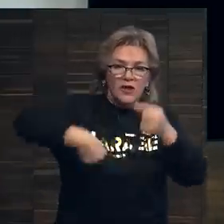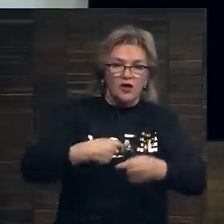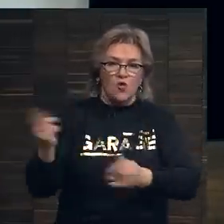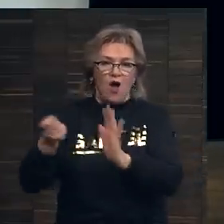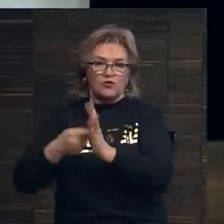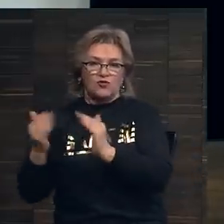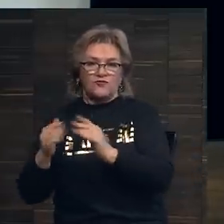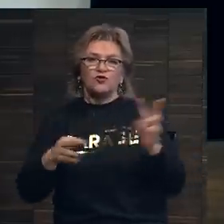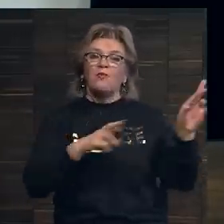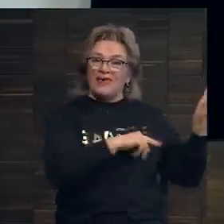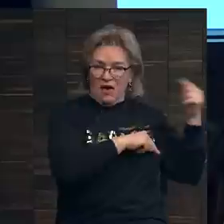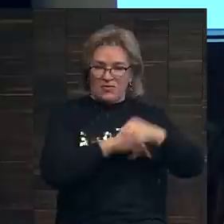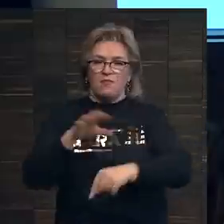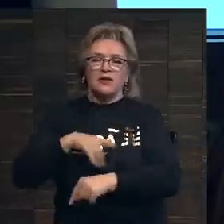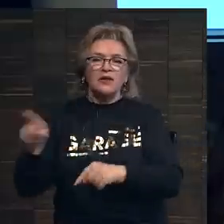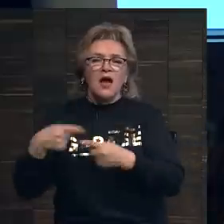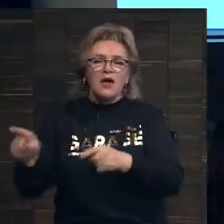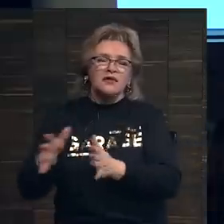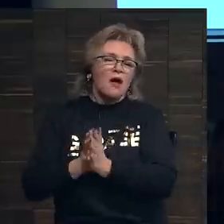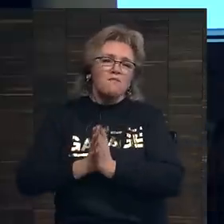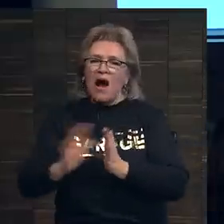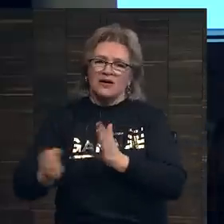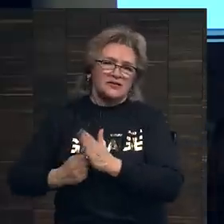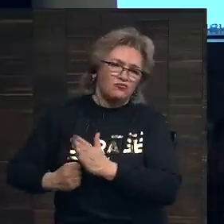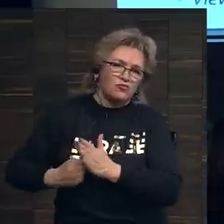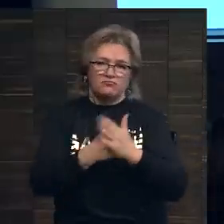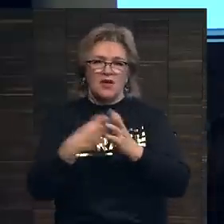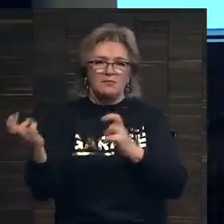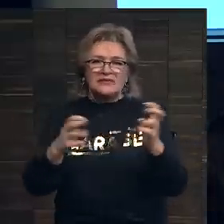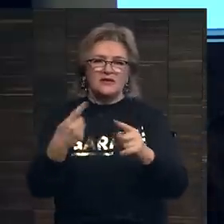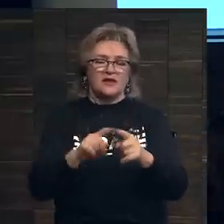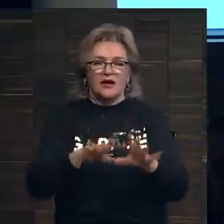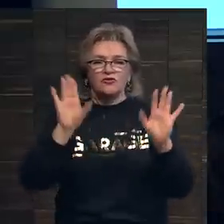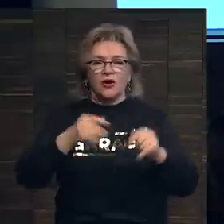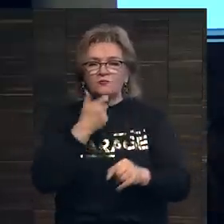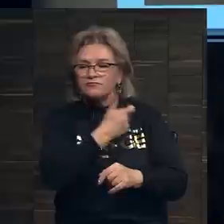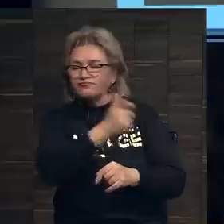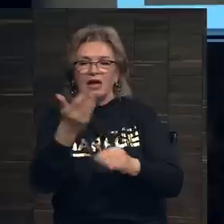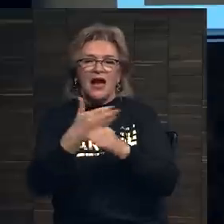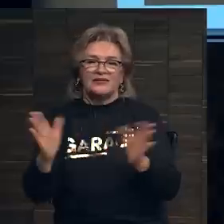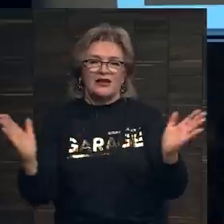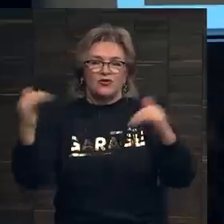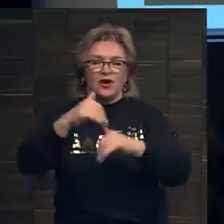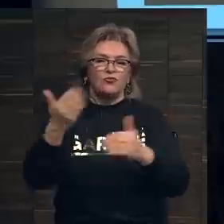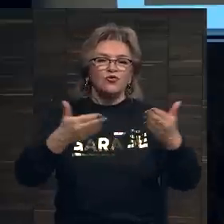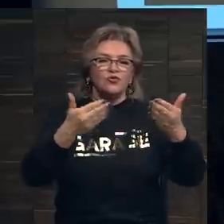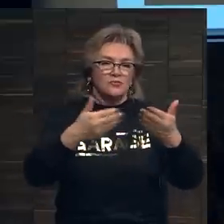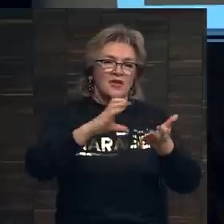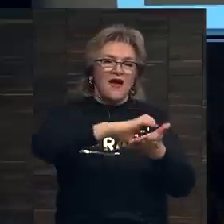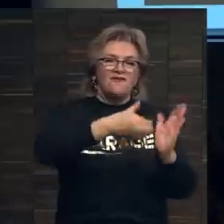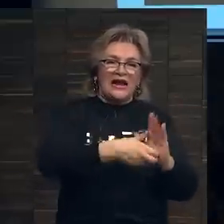там тоже был. Это максимум посетителей, которые посмотрели отдельную работу в галереях